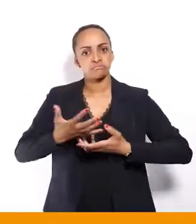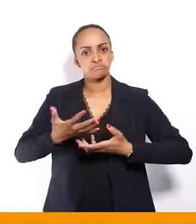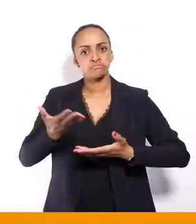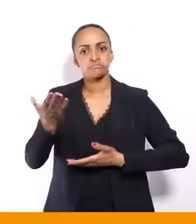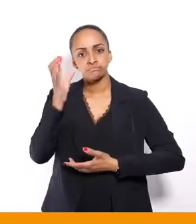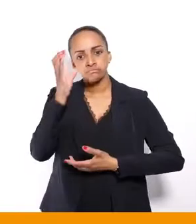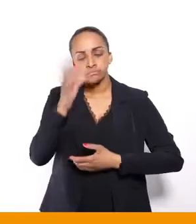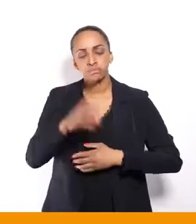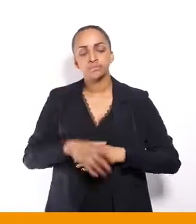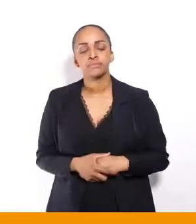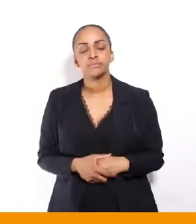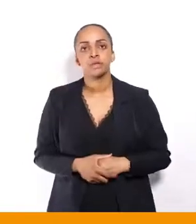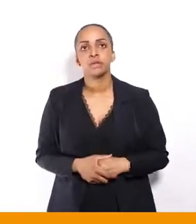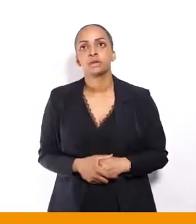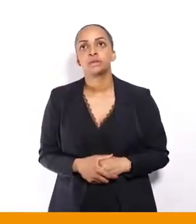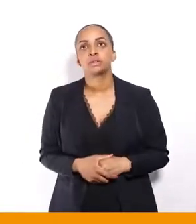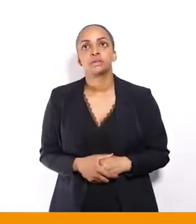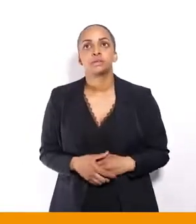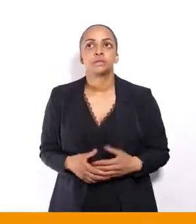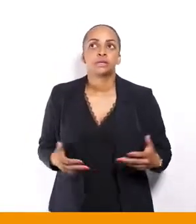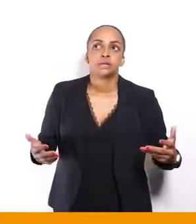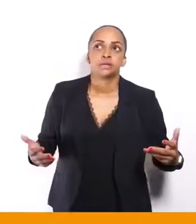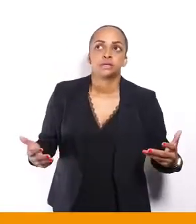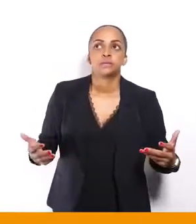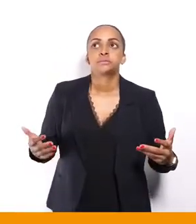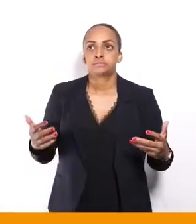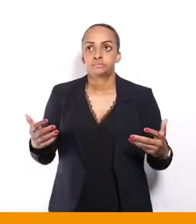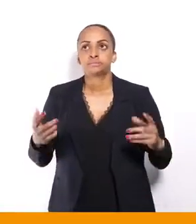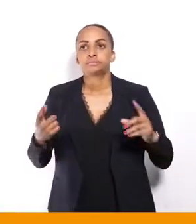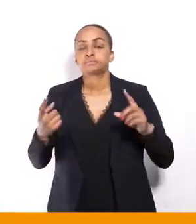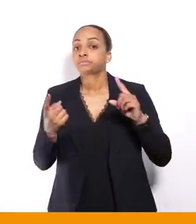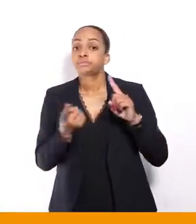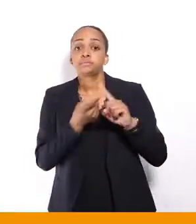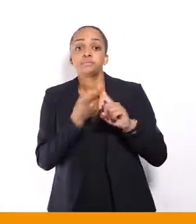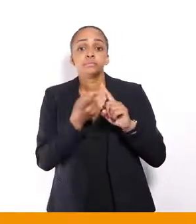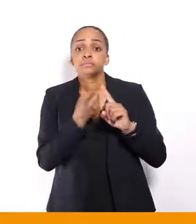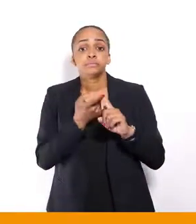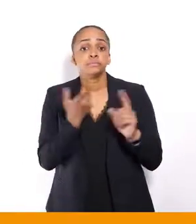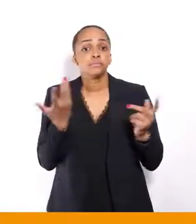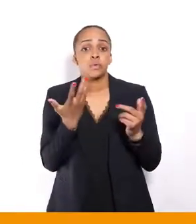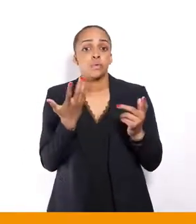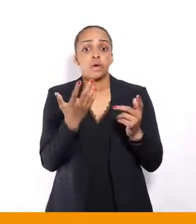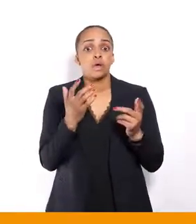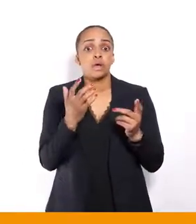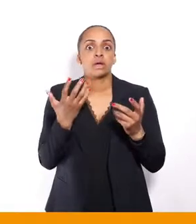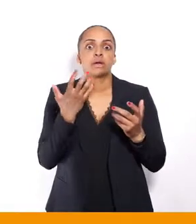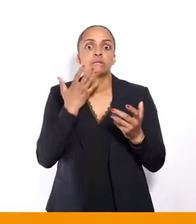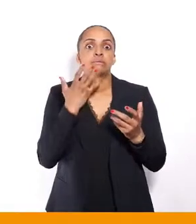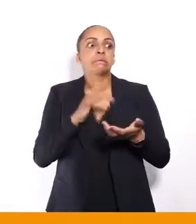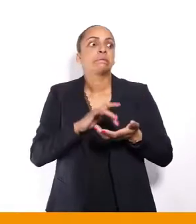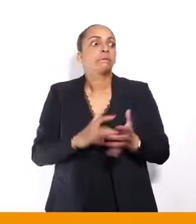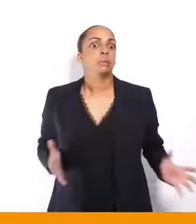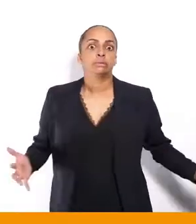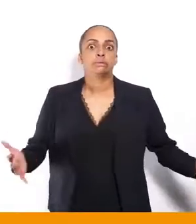Je crois que l'essentiel, pour moi, ce serait de tout faire pour que les personnes